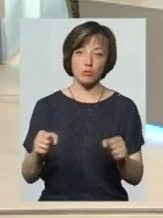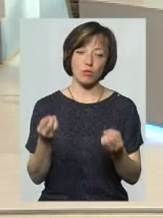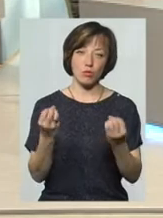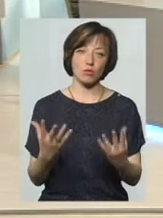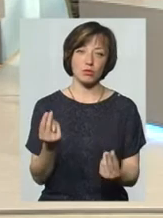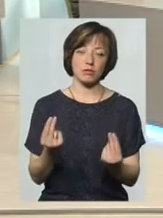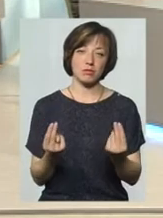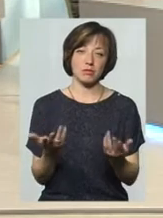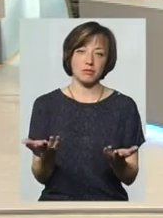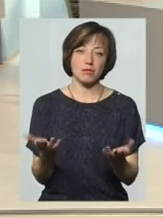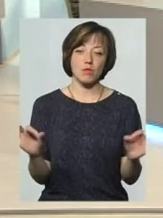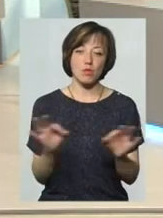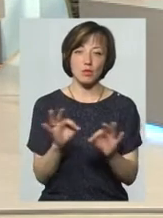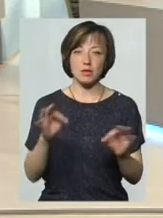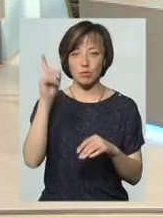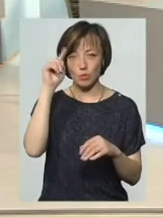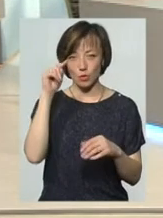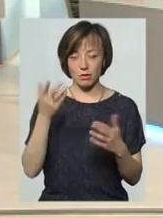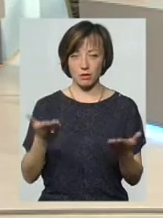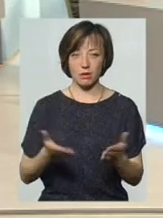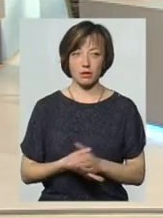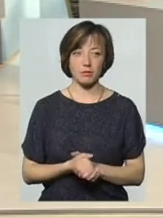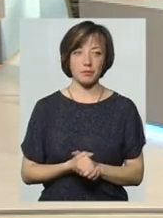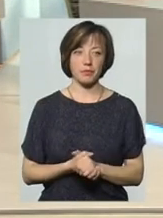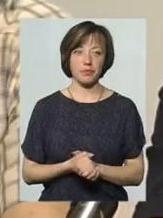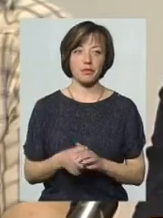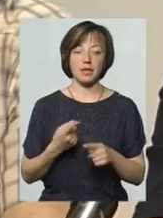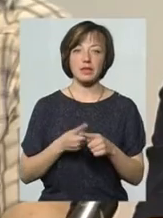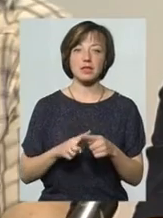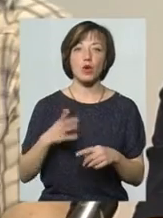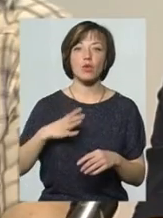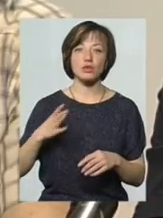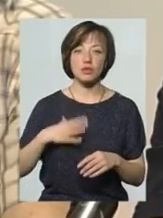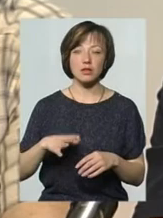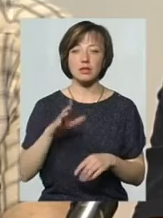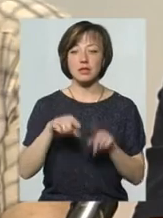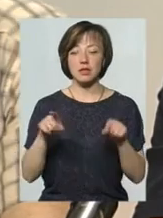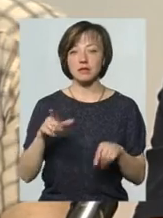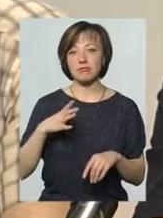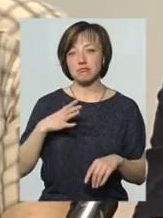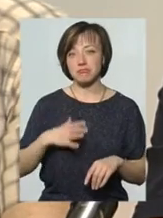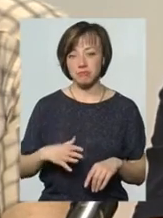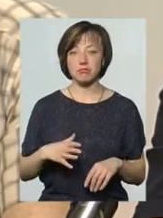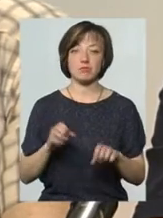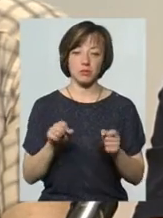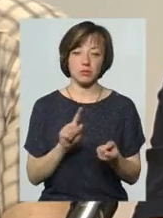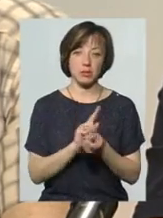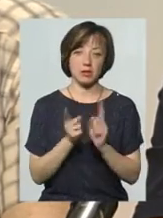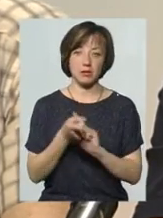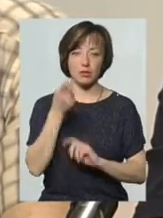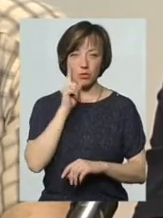просто їм потрібна музика і мультик. І це очікування, яке часом буває вимушеним, можливо, воно